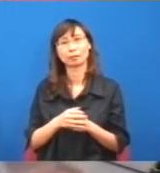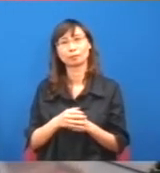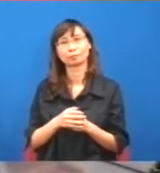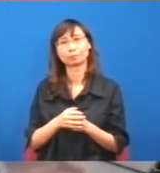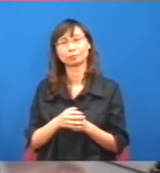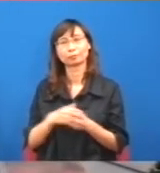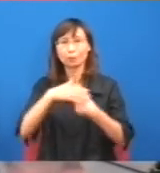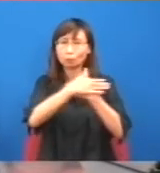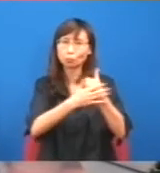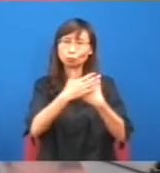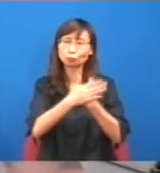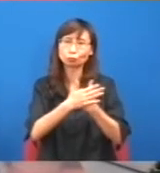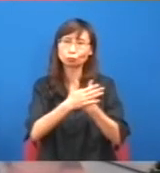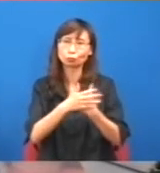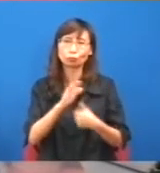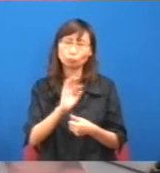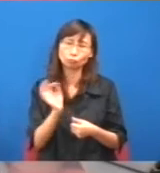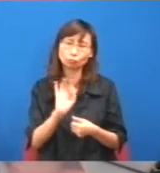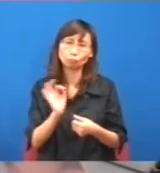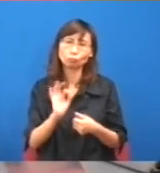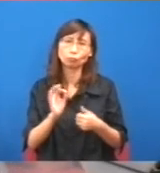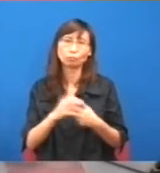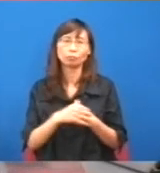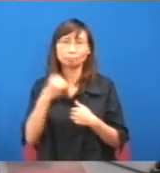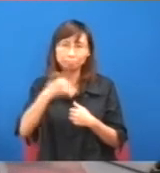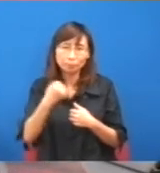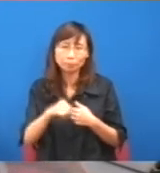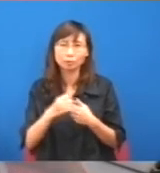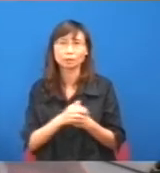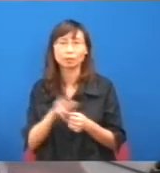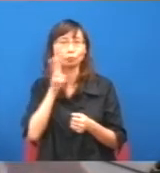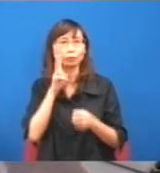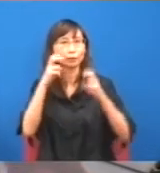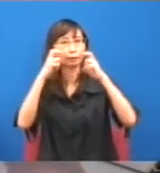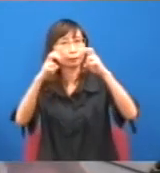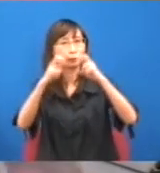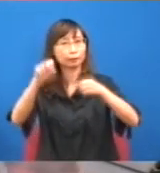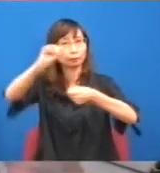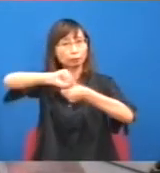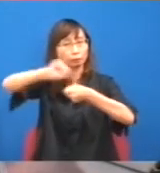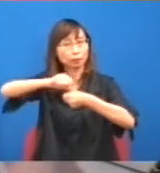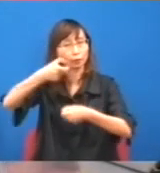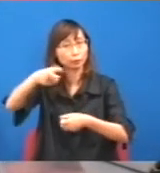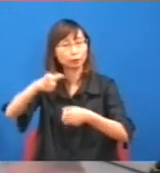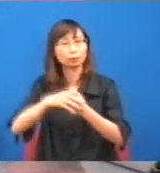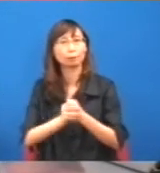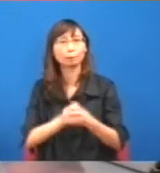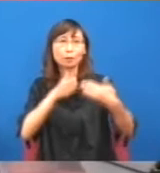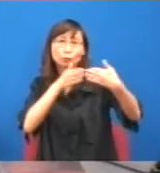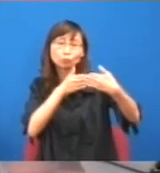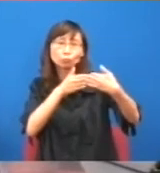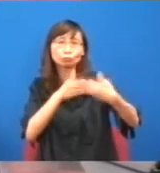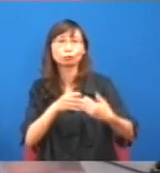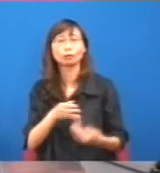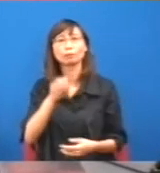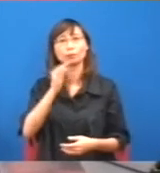那個物價指數不是針對,針對什麽呢,即是說地鐵加價,對於一個月入